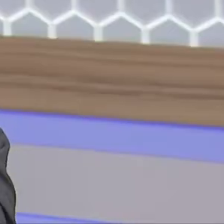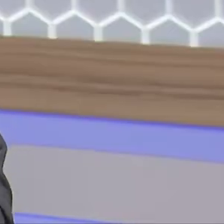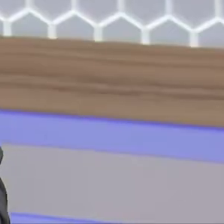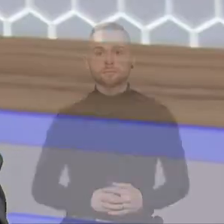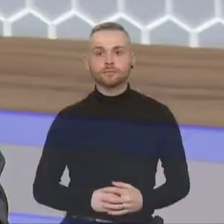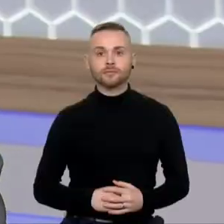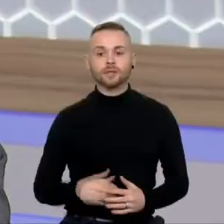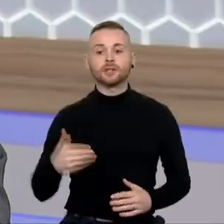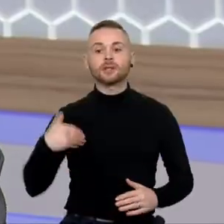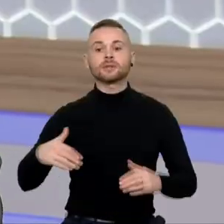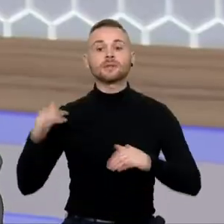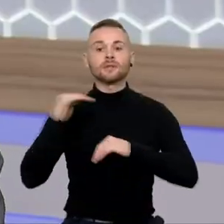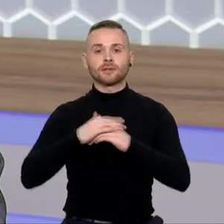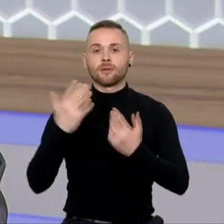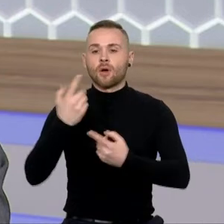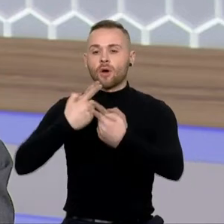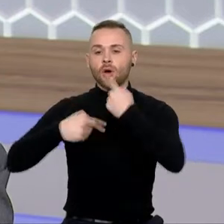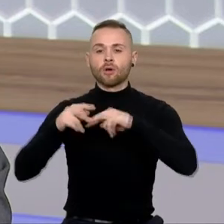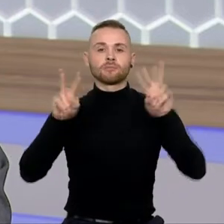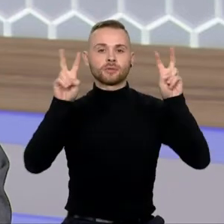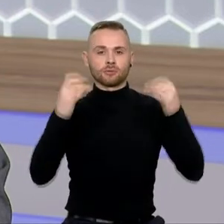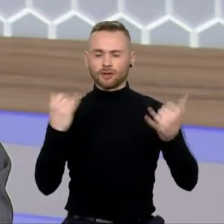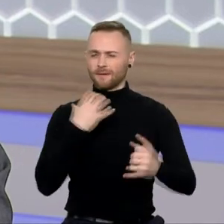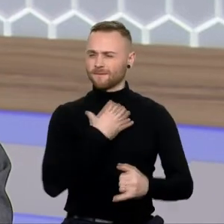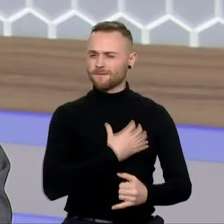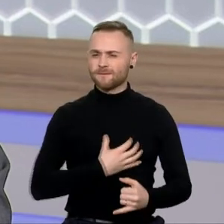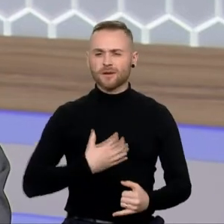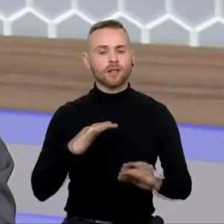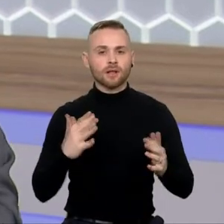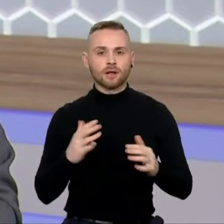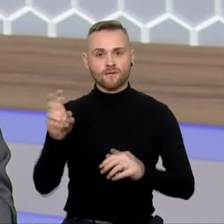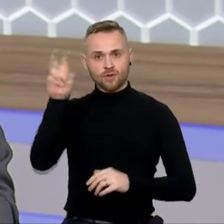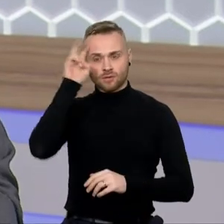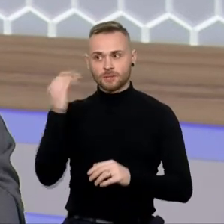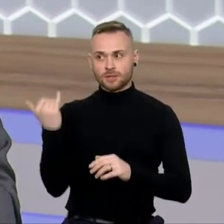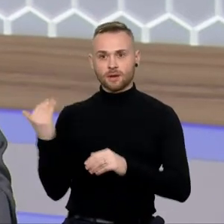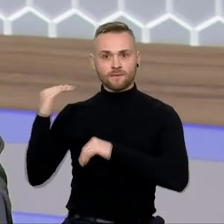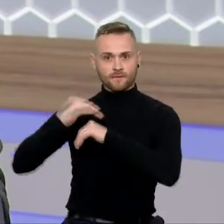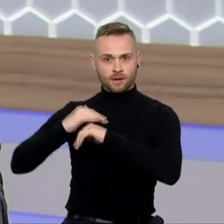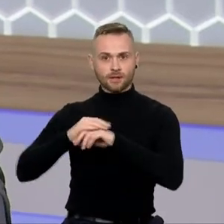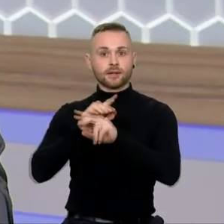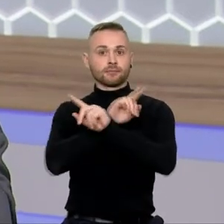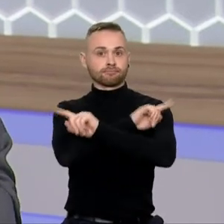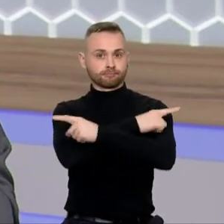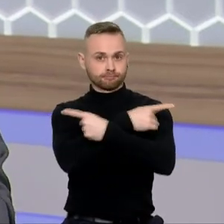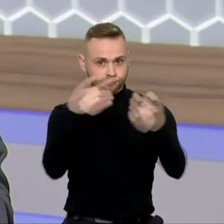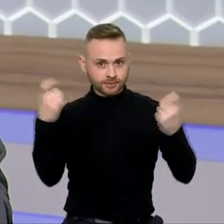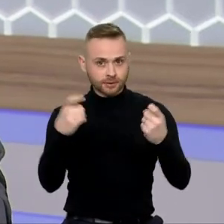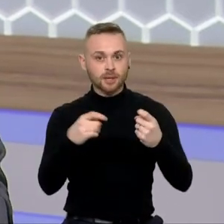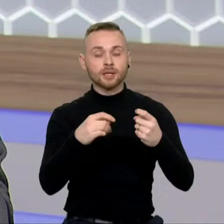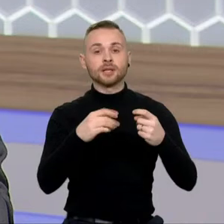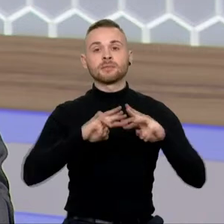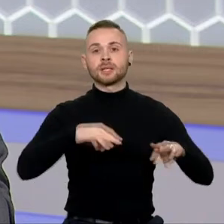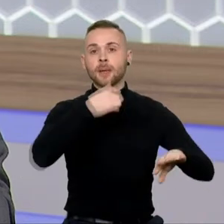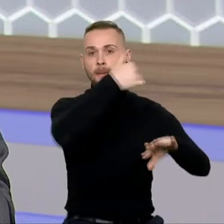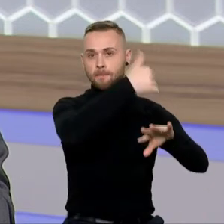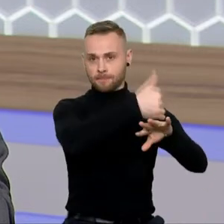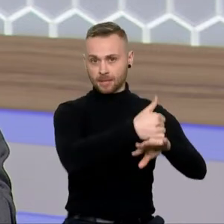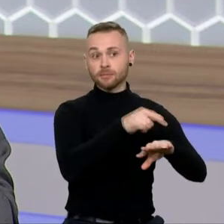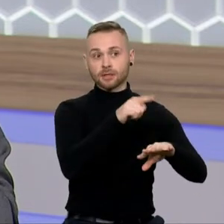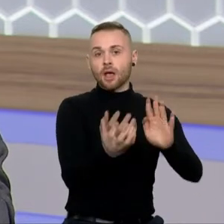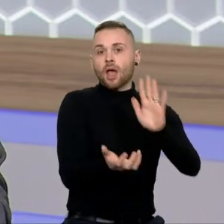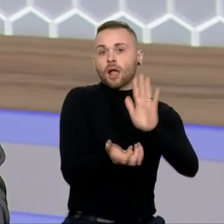Labas vakaras, grįžtam prie svarbiausio šios dienos naujienos. Vyriausybė šį vakarą patvirtino, kad premjerė gavo krašto apsaugos ministro atsistatydinimo